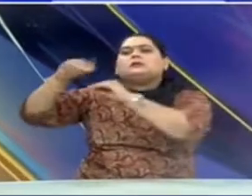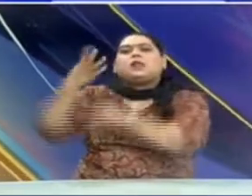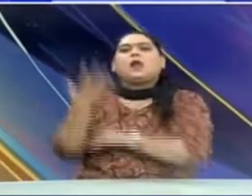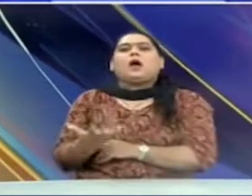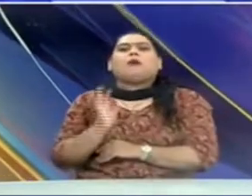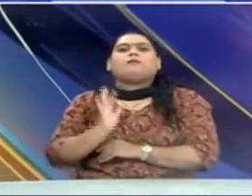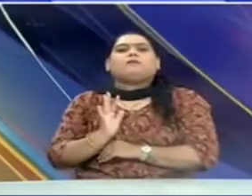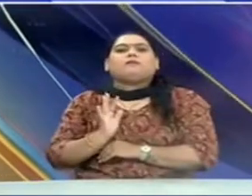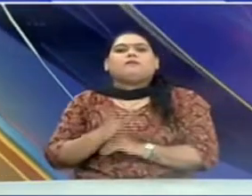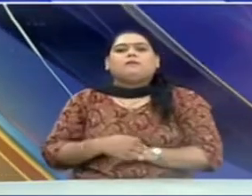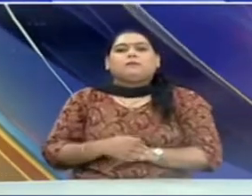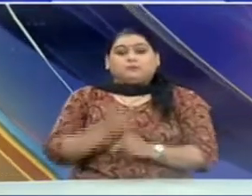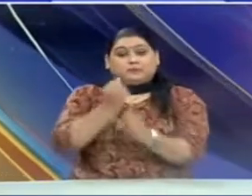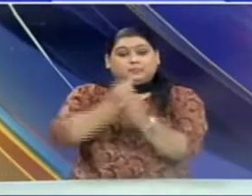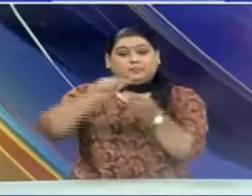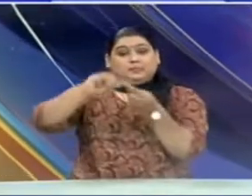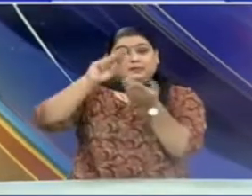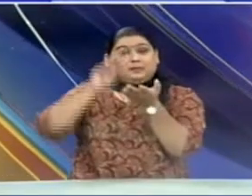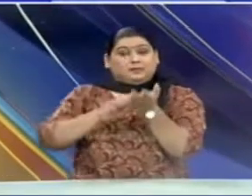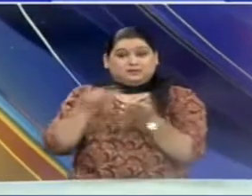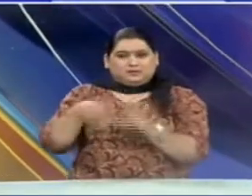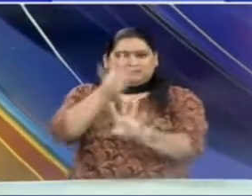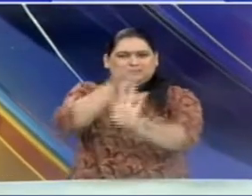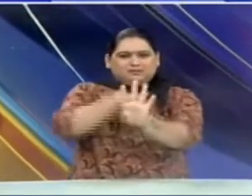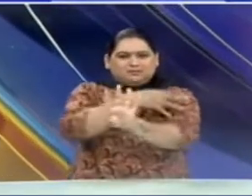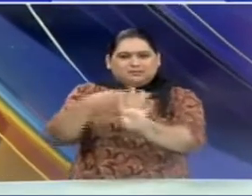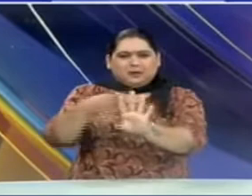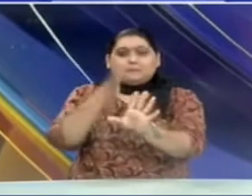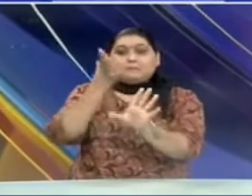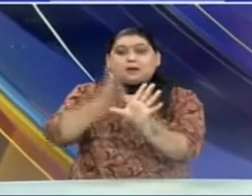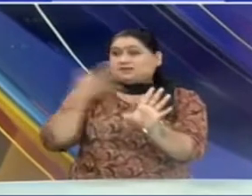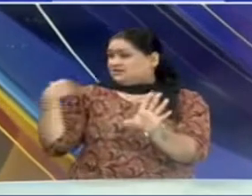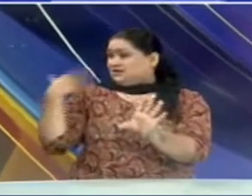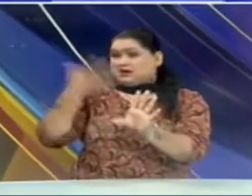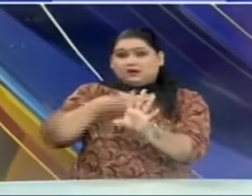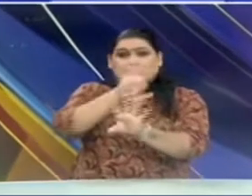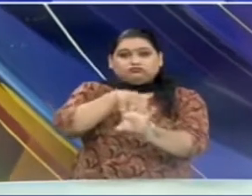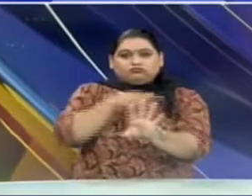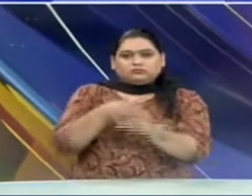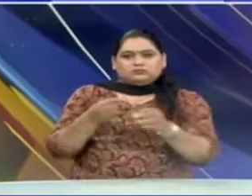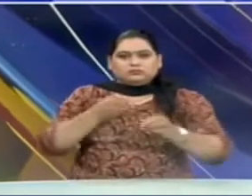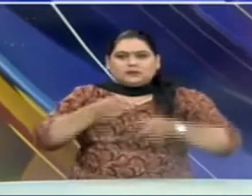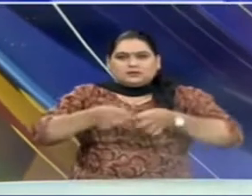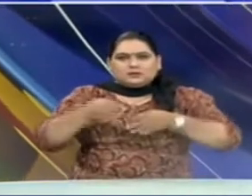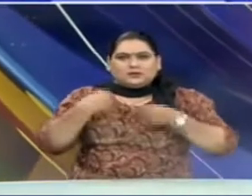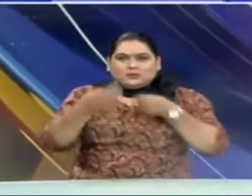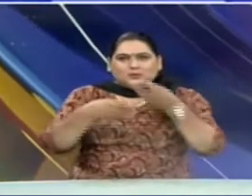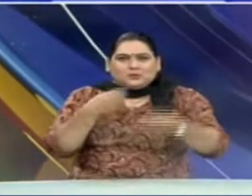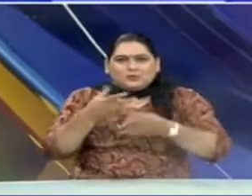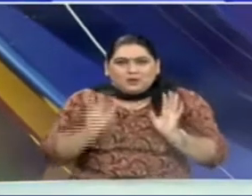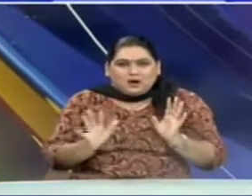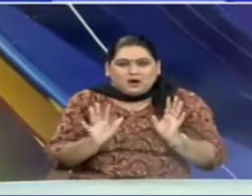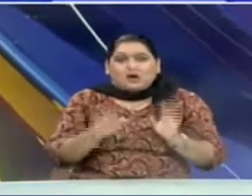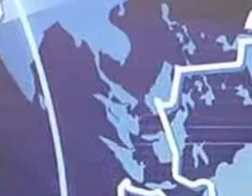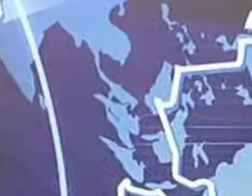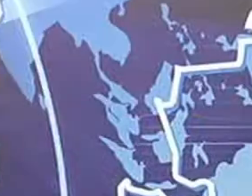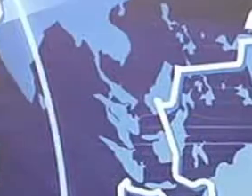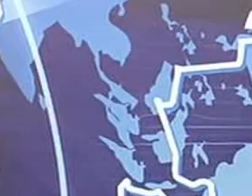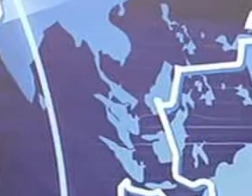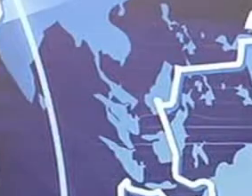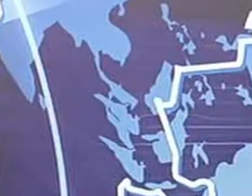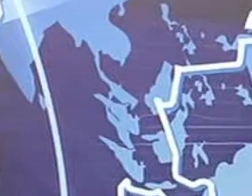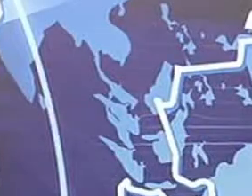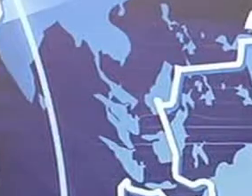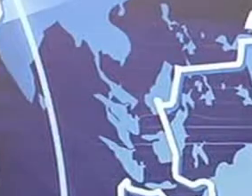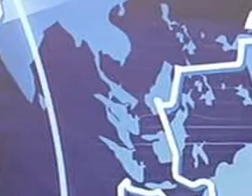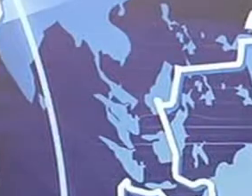केंद्री मंत्री ने ये भी कहा कि GM पोर्टल खुलने से स्वसहायतासमों, सुक्ष्म लगू और मध्यम उद्योगों तथा छोटे कारोबारियों